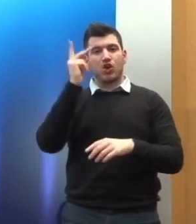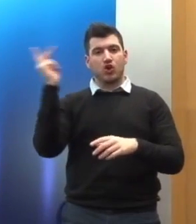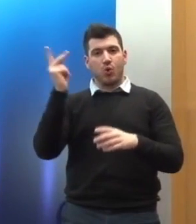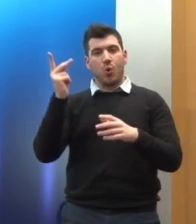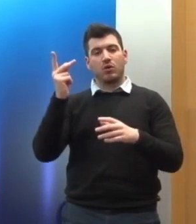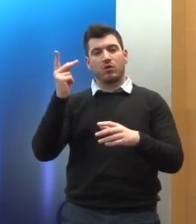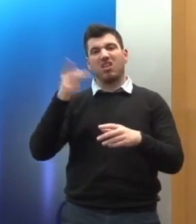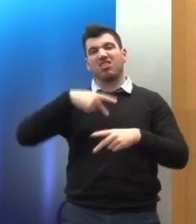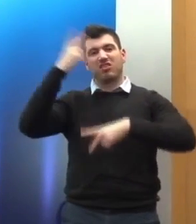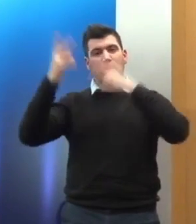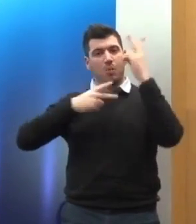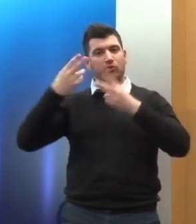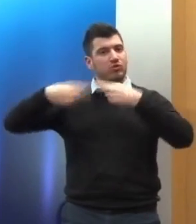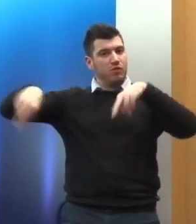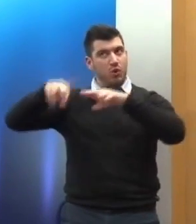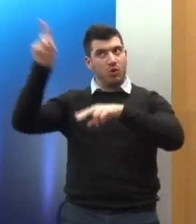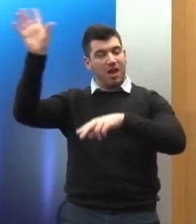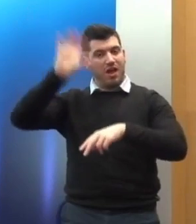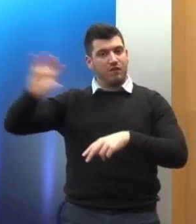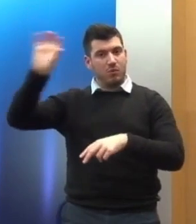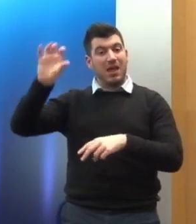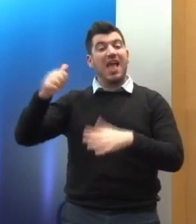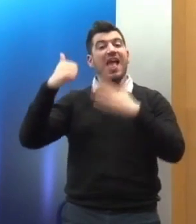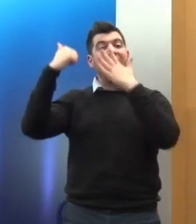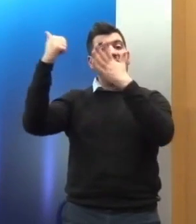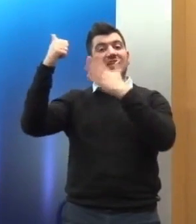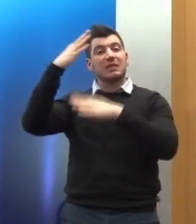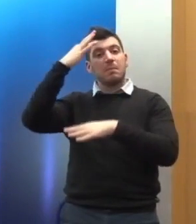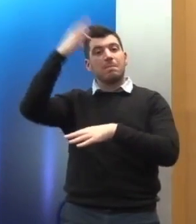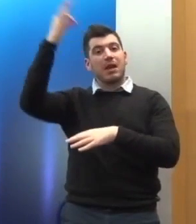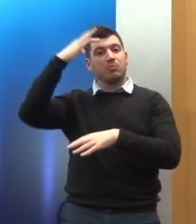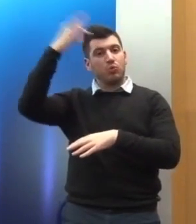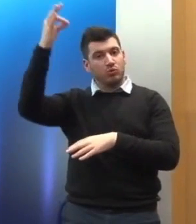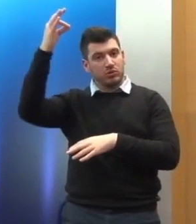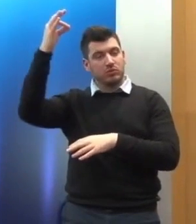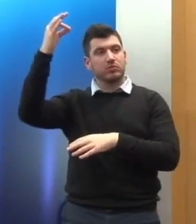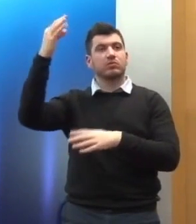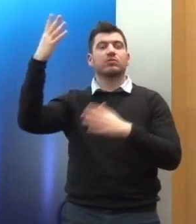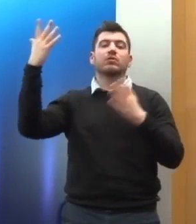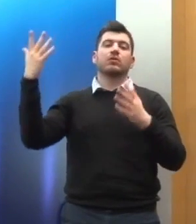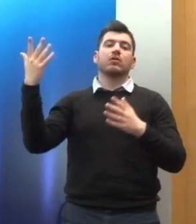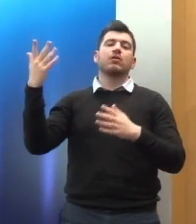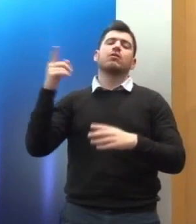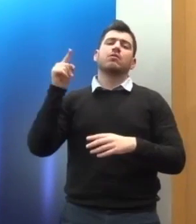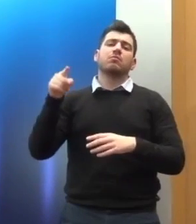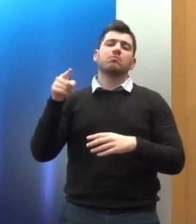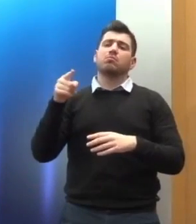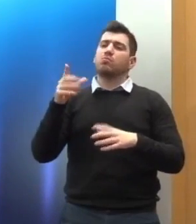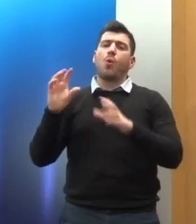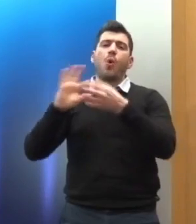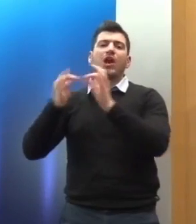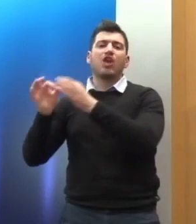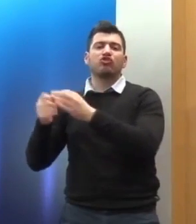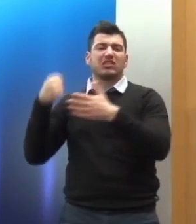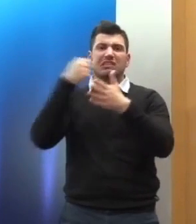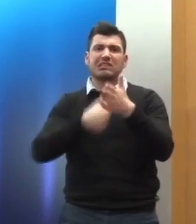Ευρώπης που σε έξι περιπτώσεις μετά προσφυγές, συλλογικές προσφυγές συνδικαλιστικών οργανώσεων